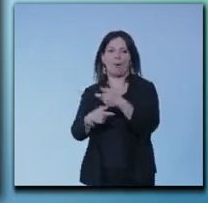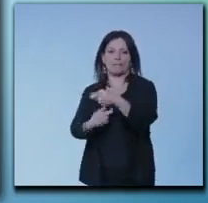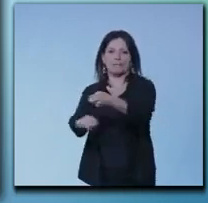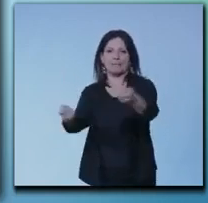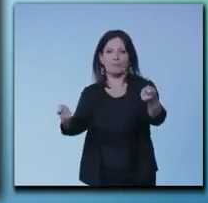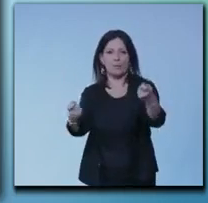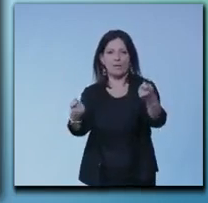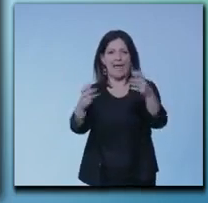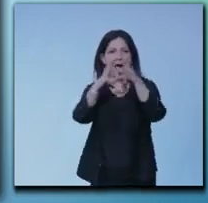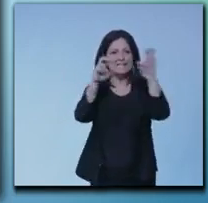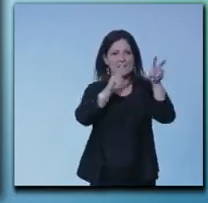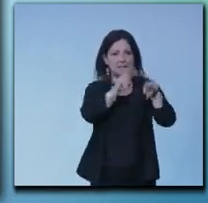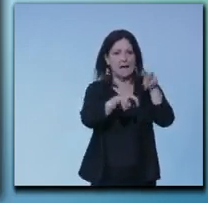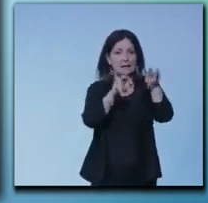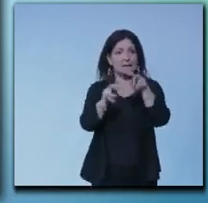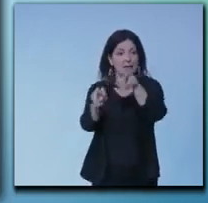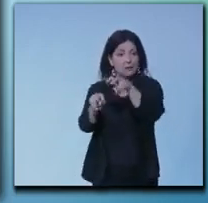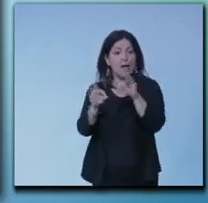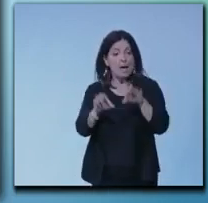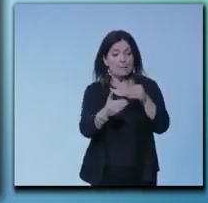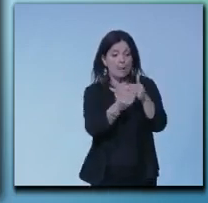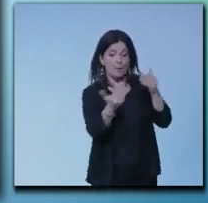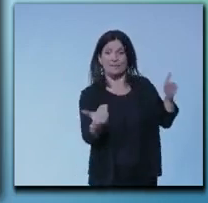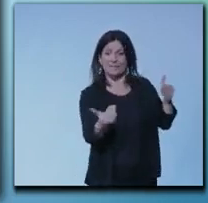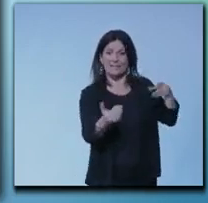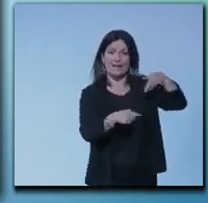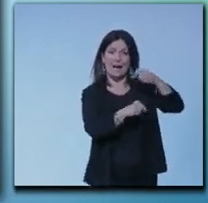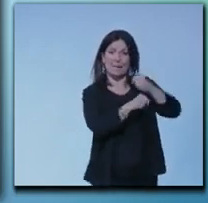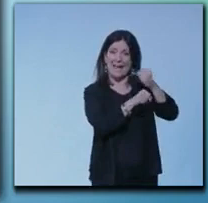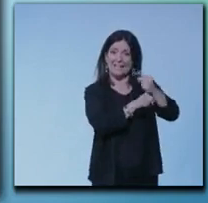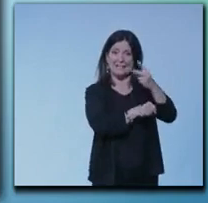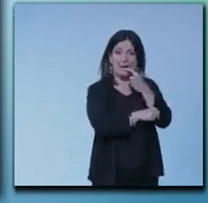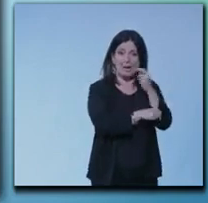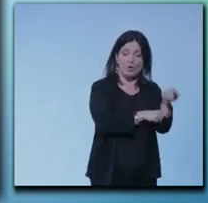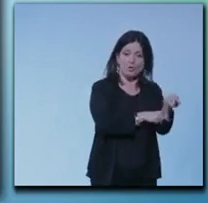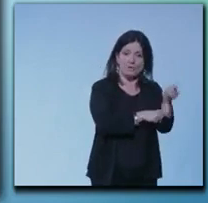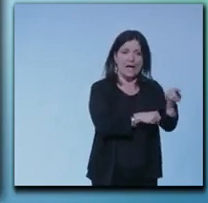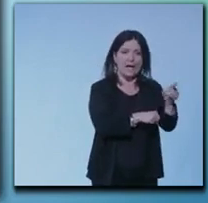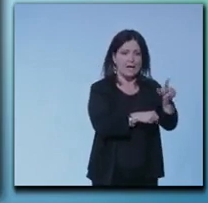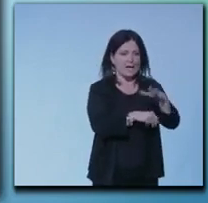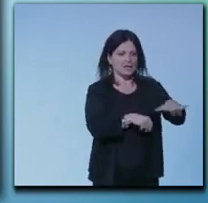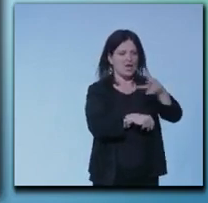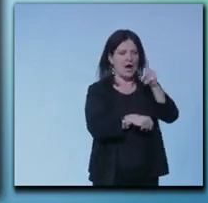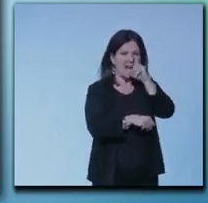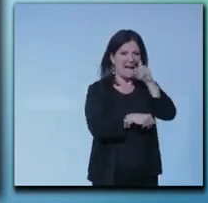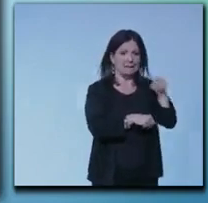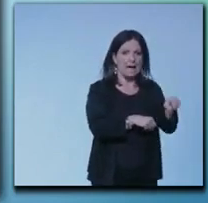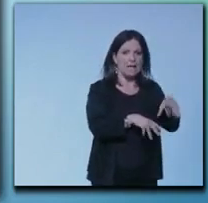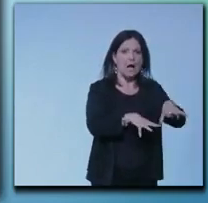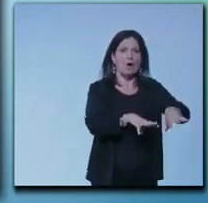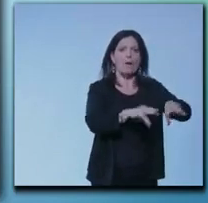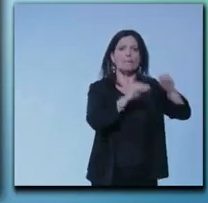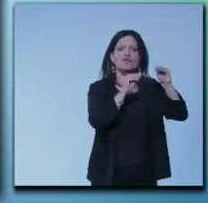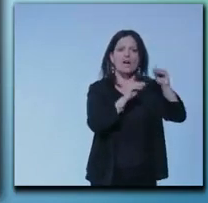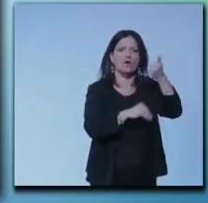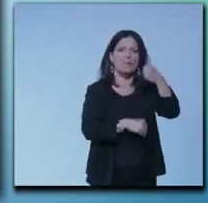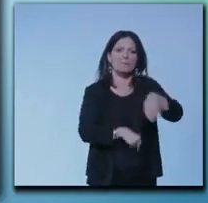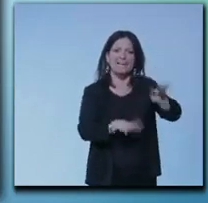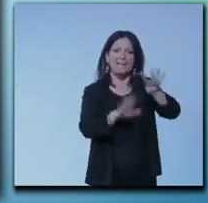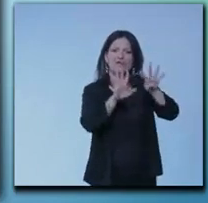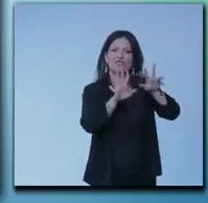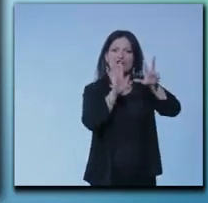Pietrarossa comincia le sue lavorazioni nel cuore della Sicilia e della Piana Catanese nel lontano 1983